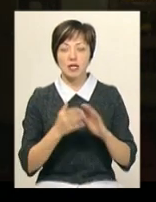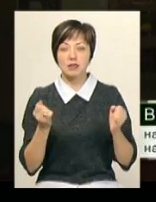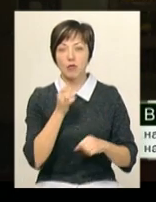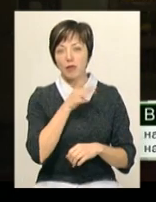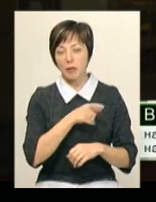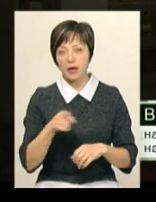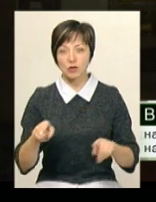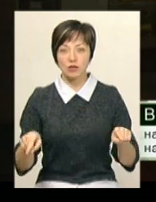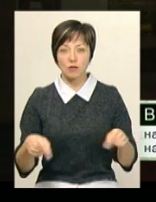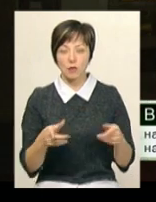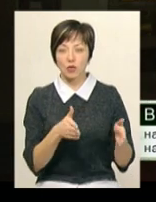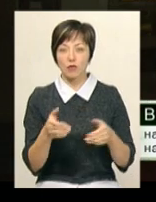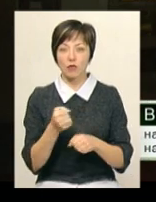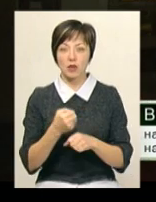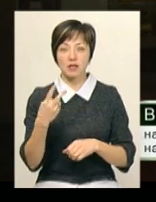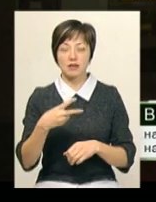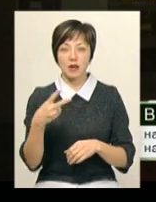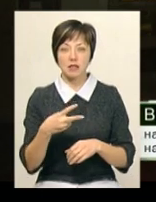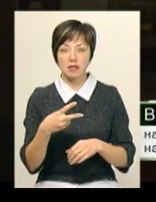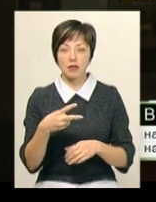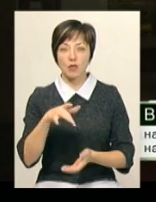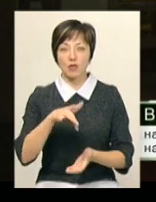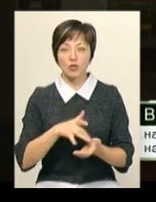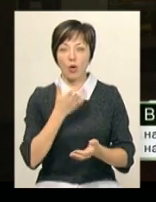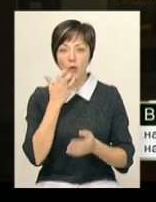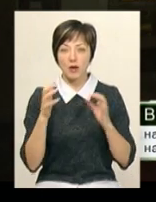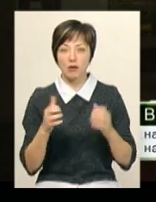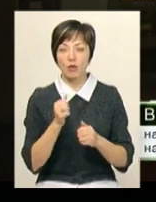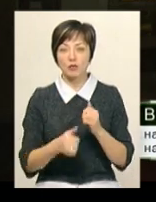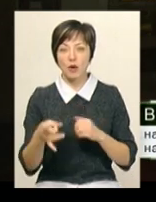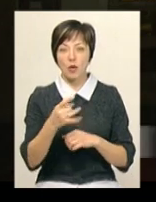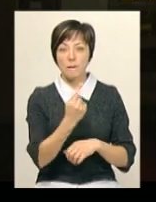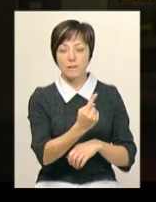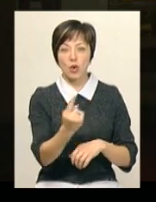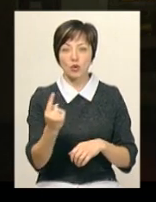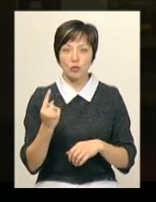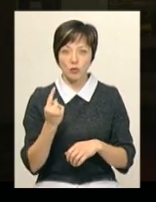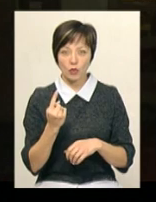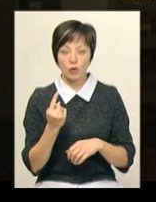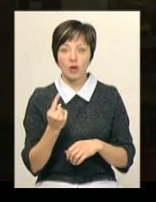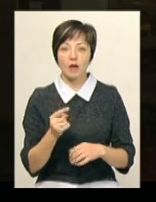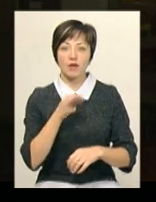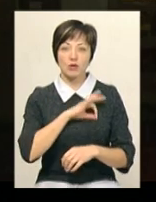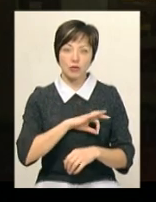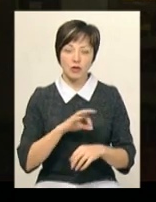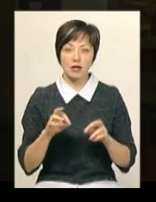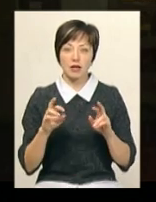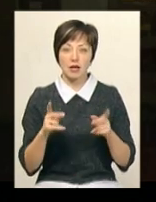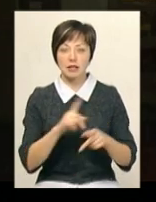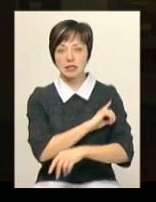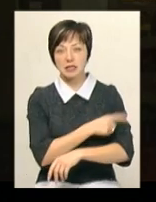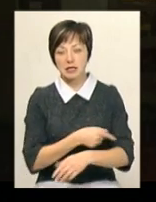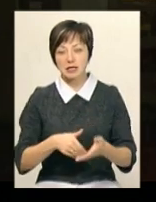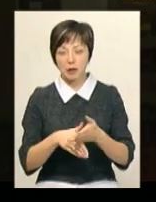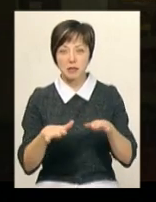створено і підготовлено до роботи 20 мобільних пунктів обігріву. Це практично в кожному районі по одному. Для них використовується як сільне засоби місцевих